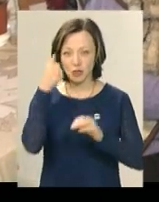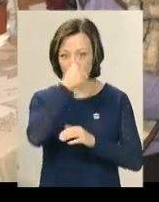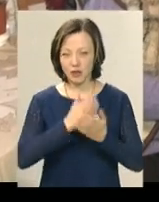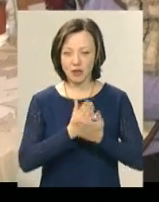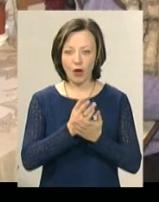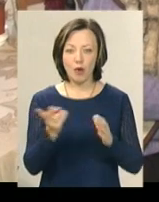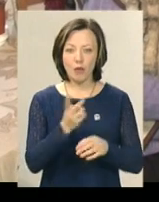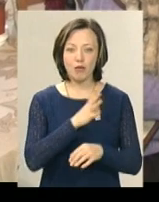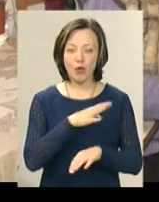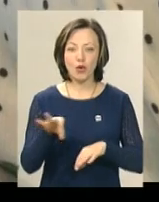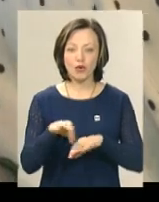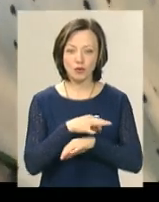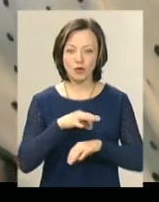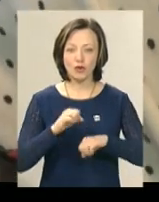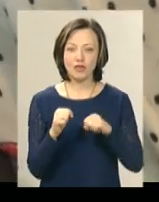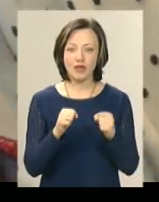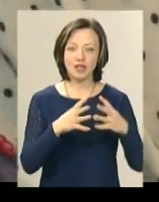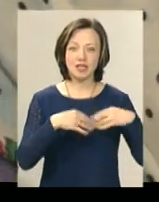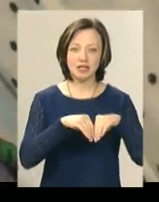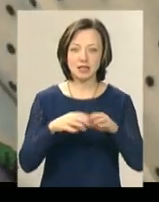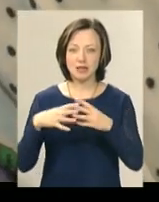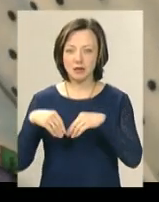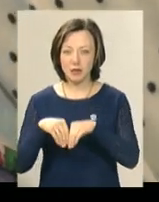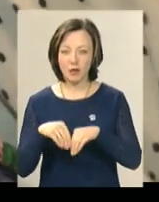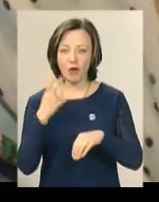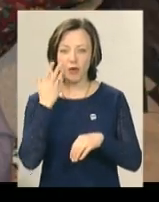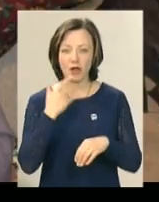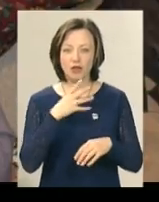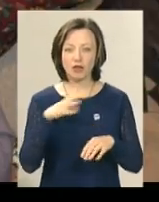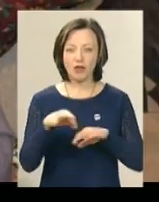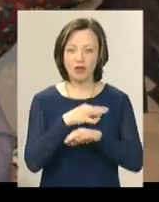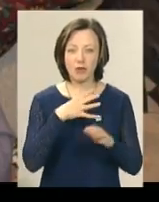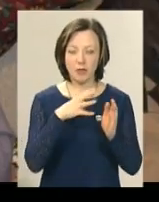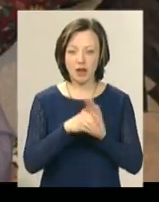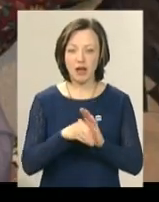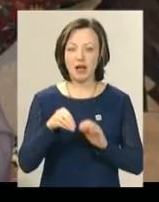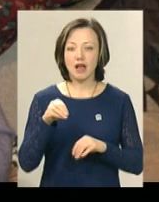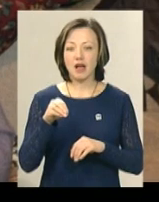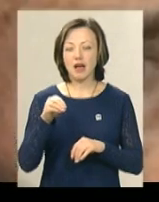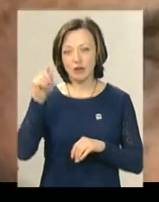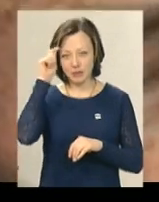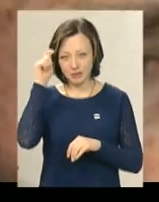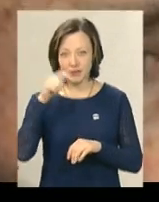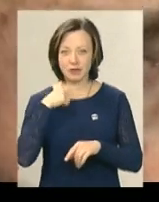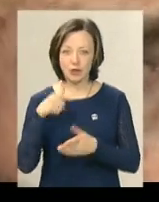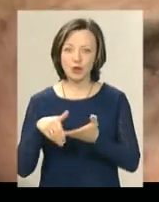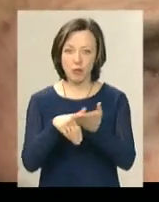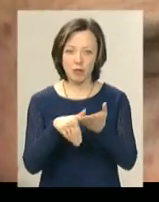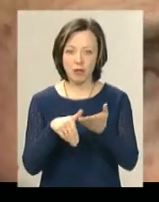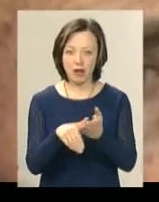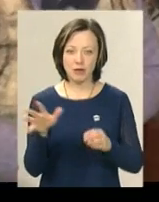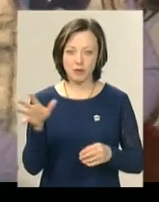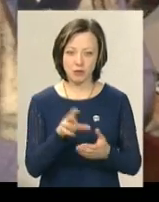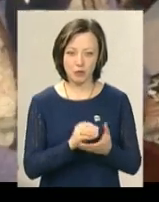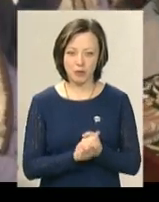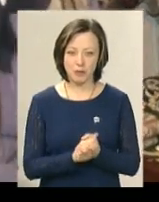цього обої були удружені, товаршували з сім'ями. Коли Діна Дмитрівна втратила чоловіка, Дмитро Кирилович дав обітницю, що допомагатиме їй в